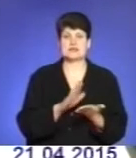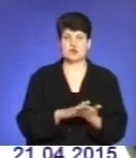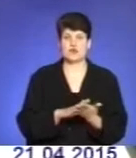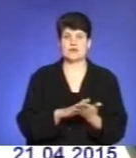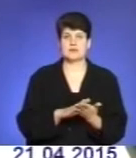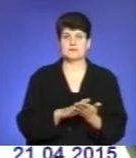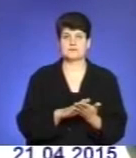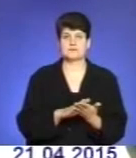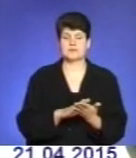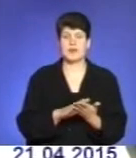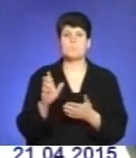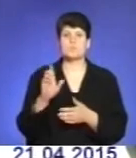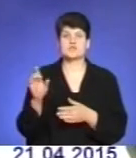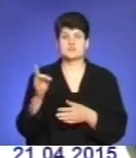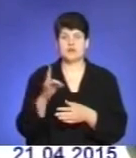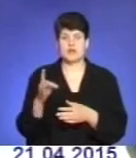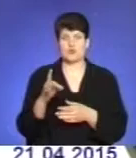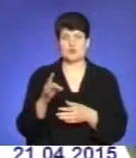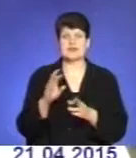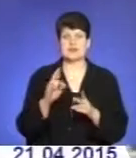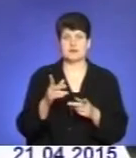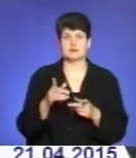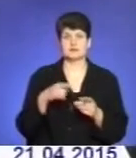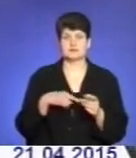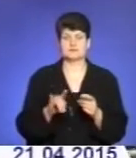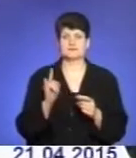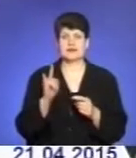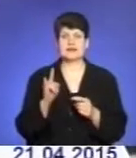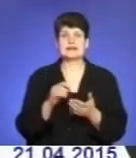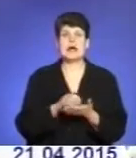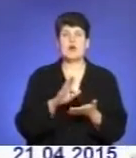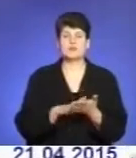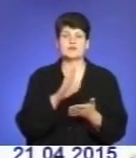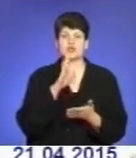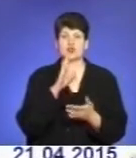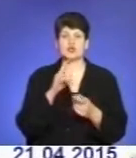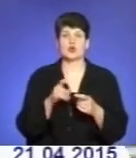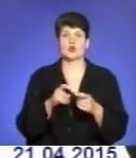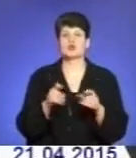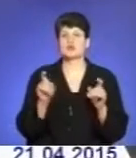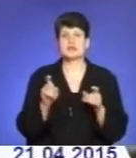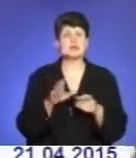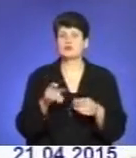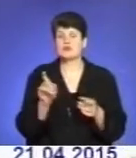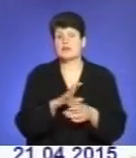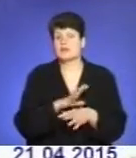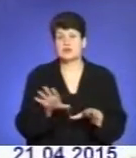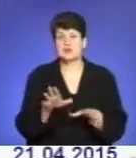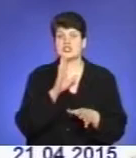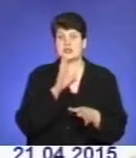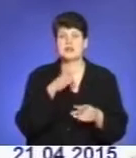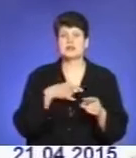Борщівському районі, як породілі. На облік у жіночій консультації вона не ставала. Жінка народила